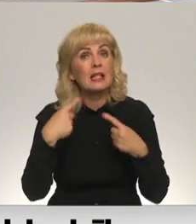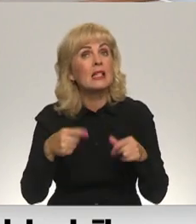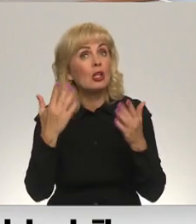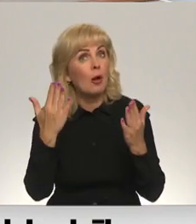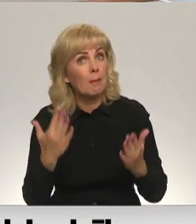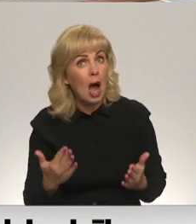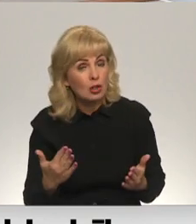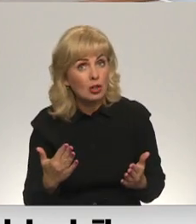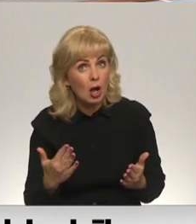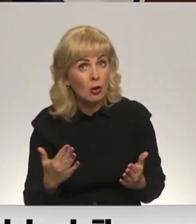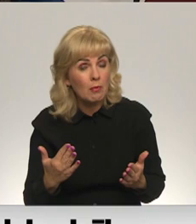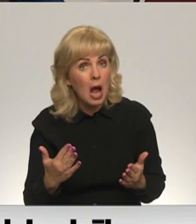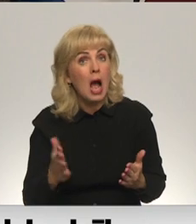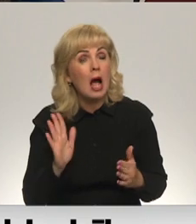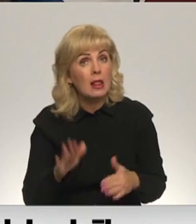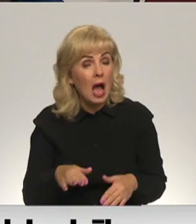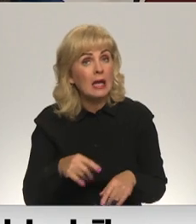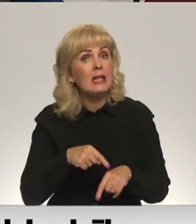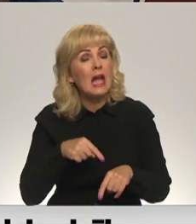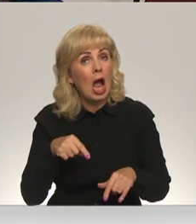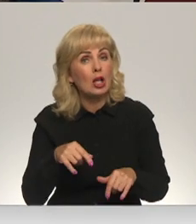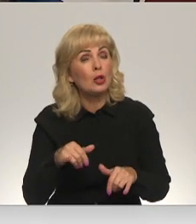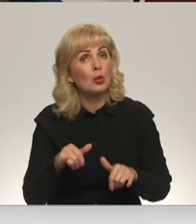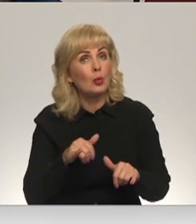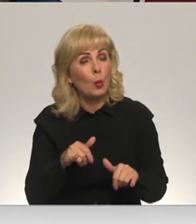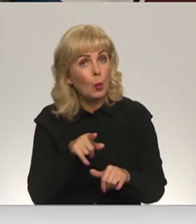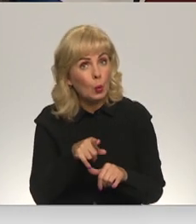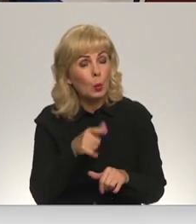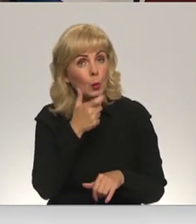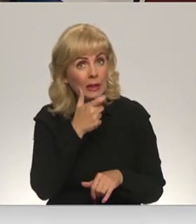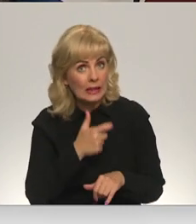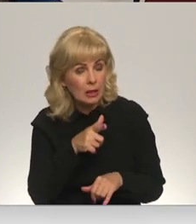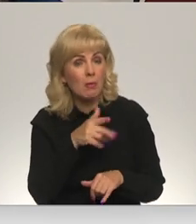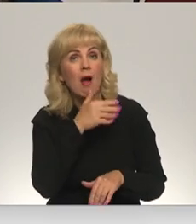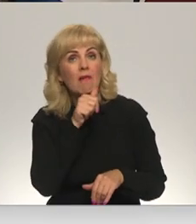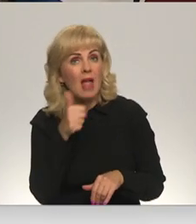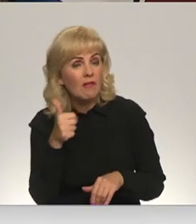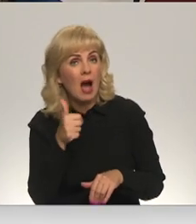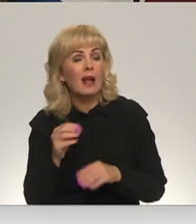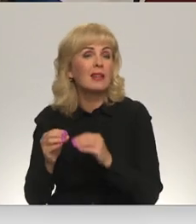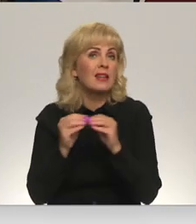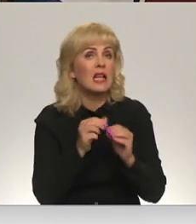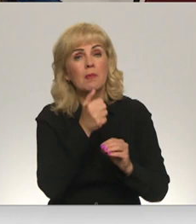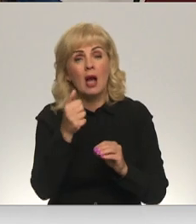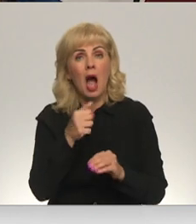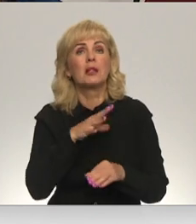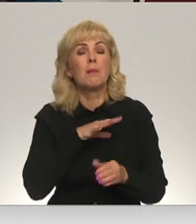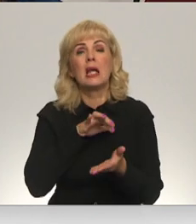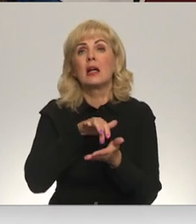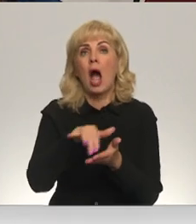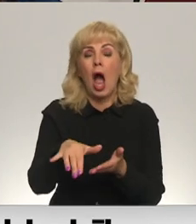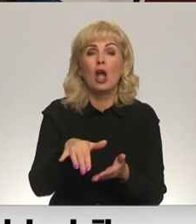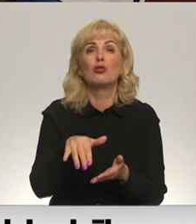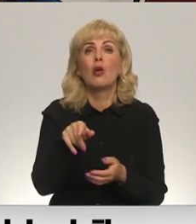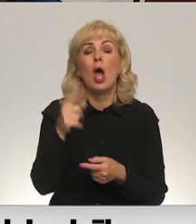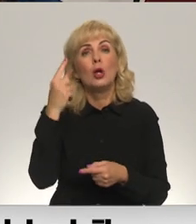ar toleranci. Mēs nevaram tiem, kas ir gadu desmitiem gājuši un domājuši